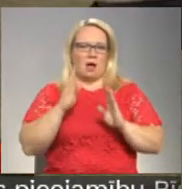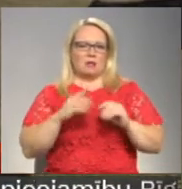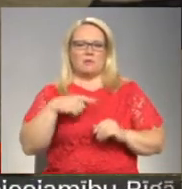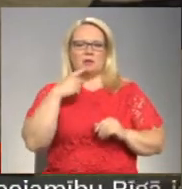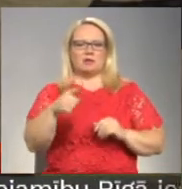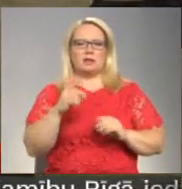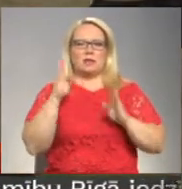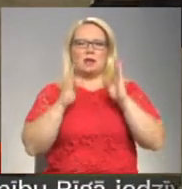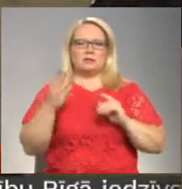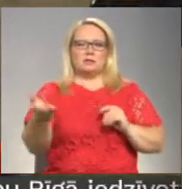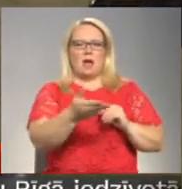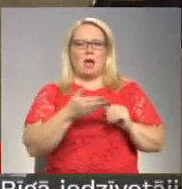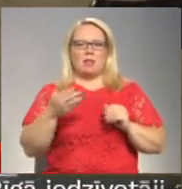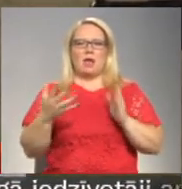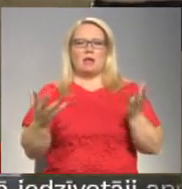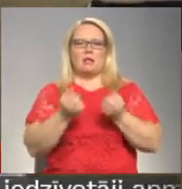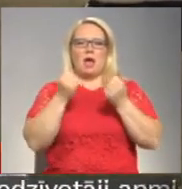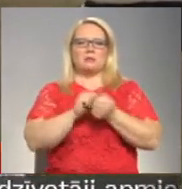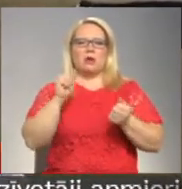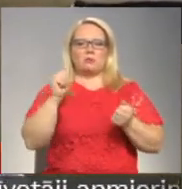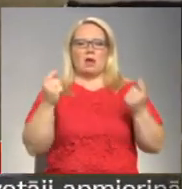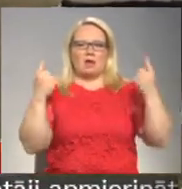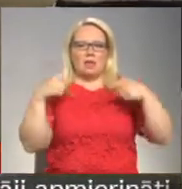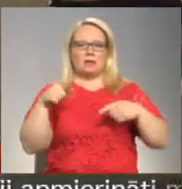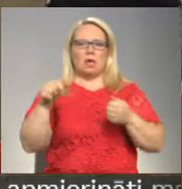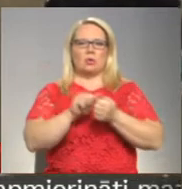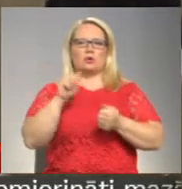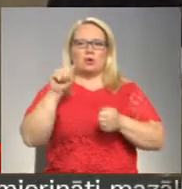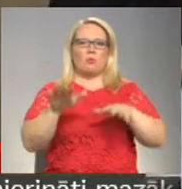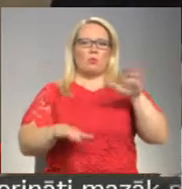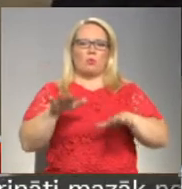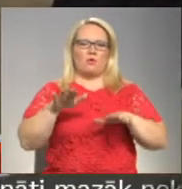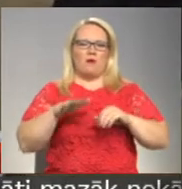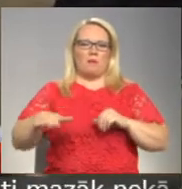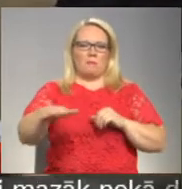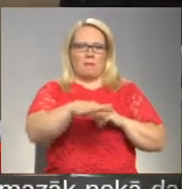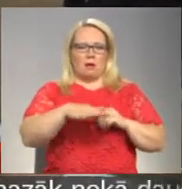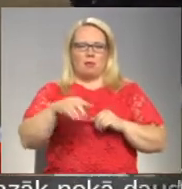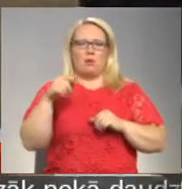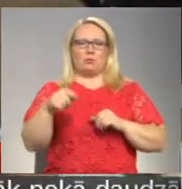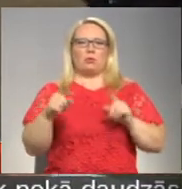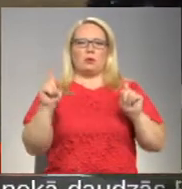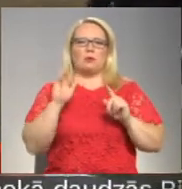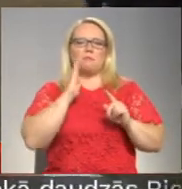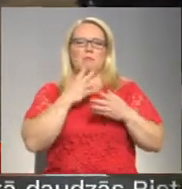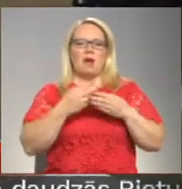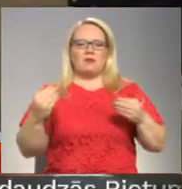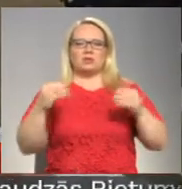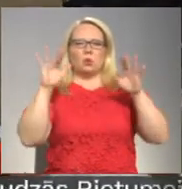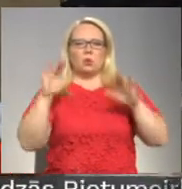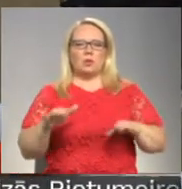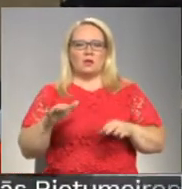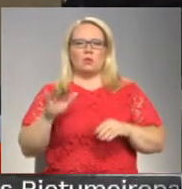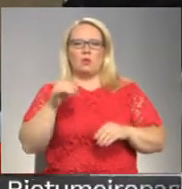daļi vienkārši mūsu glābi tagad savsajā laikā. Tas ir bijušais nosacinātā purva malatā. Un tad tur ir pavasaras udeņos, tur var